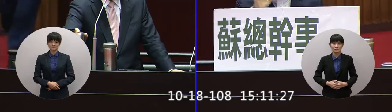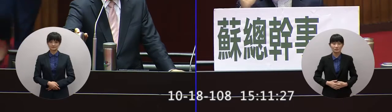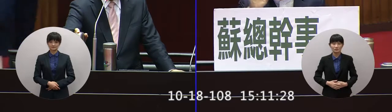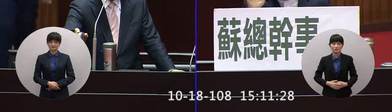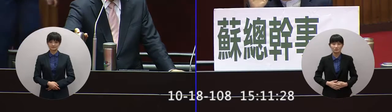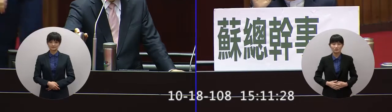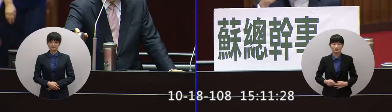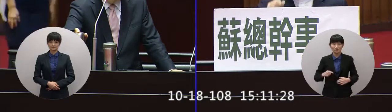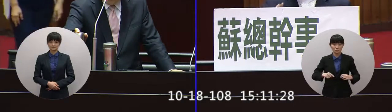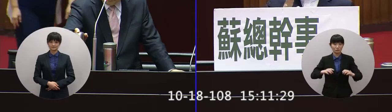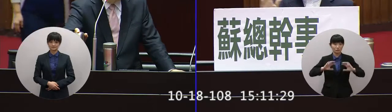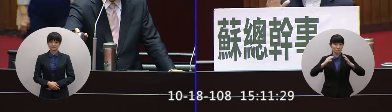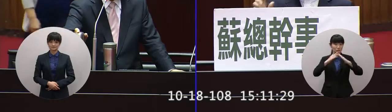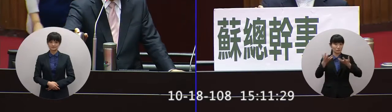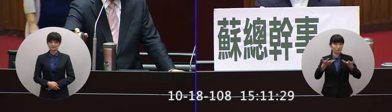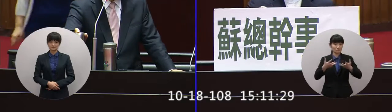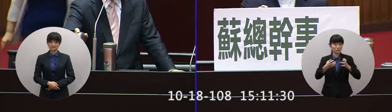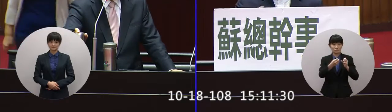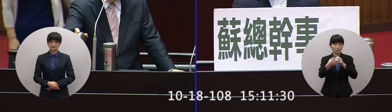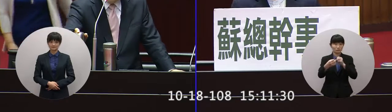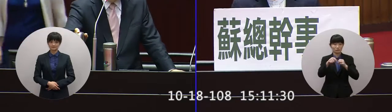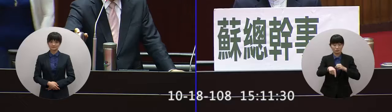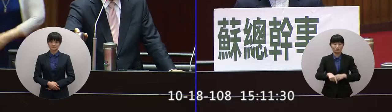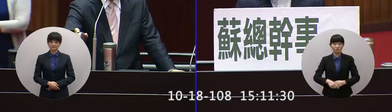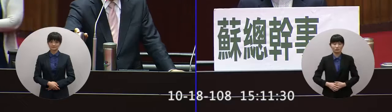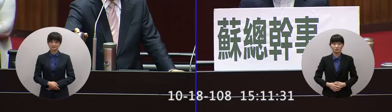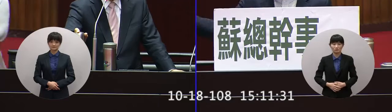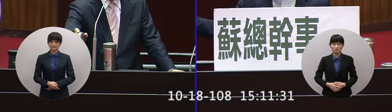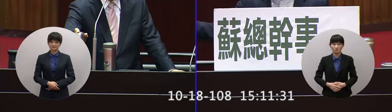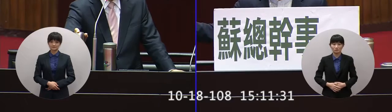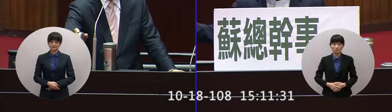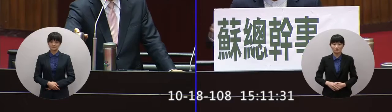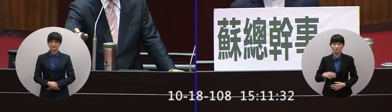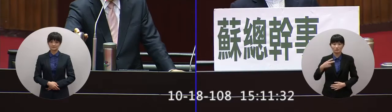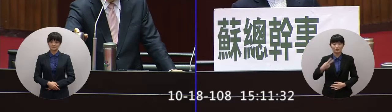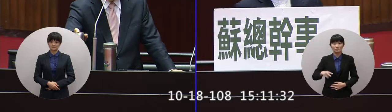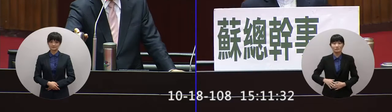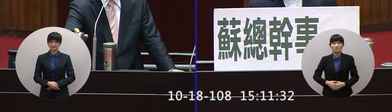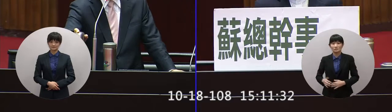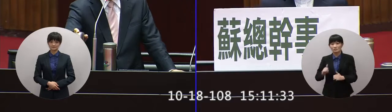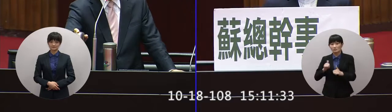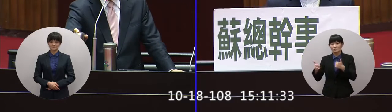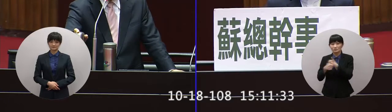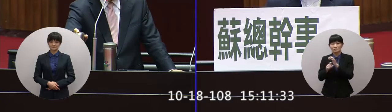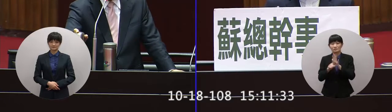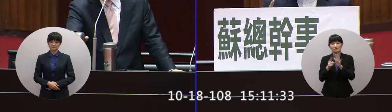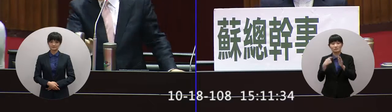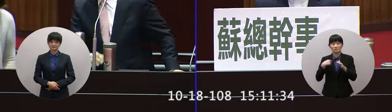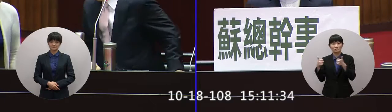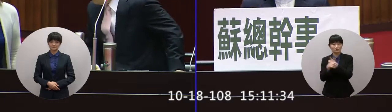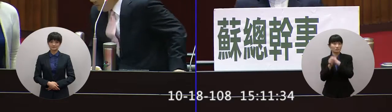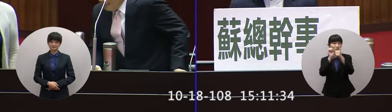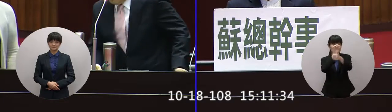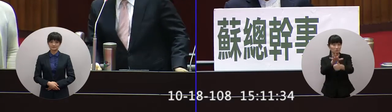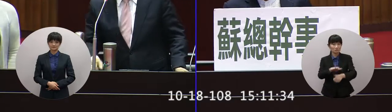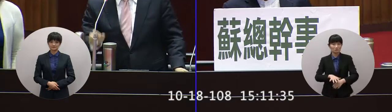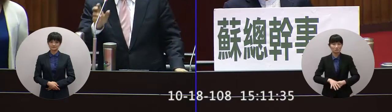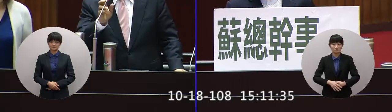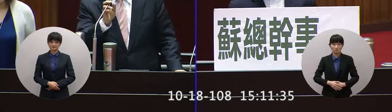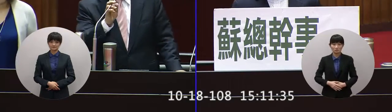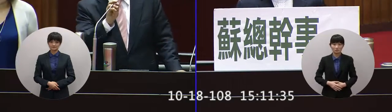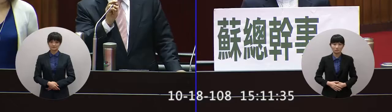我都跟你談國政我都跟你談國政加上民立代表我代表人民將犧牲